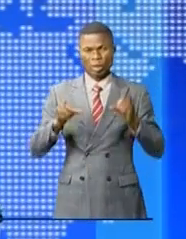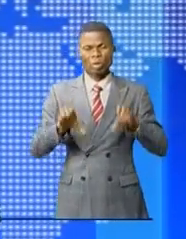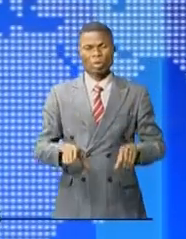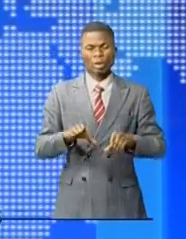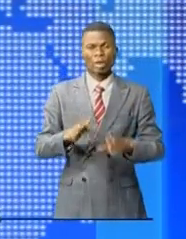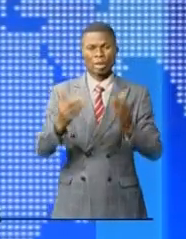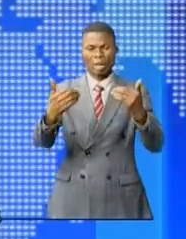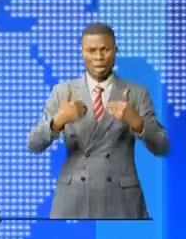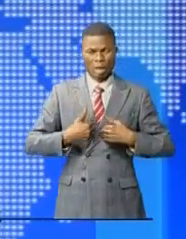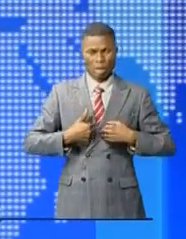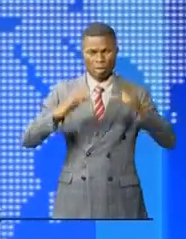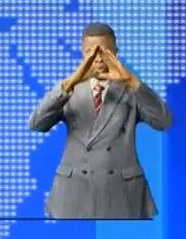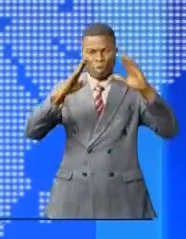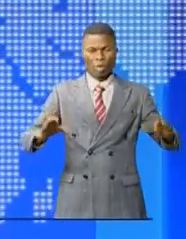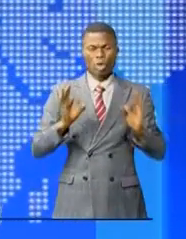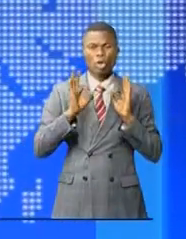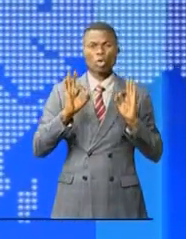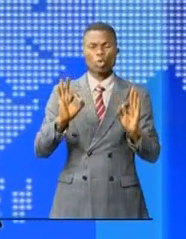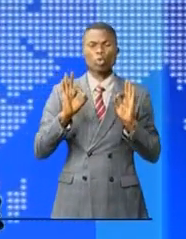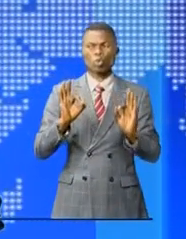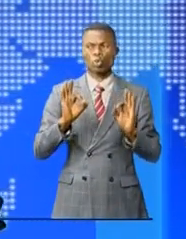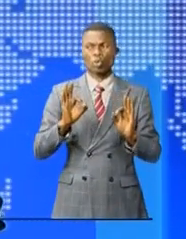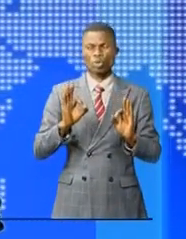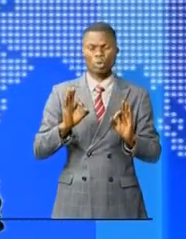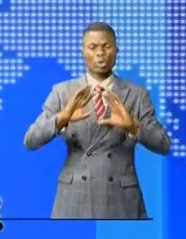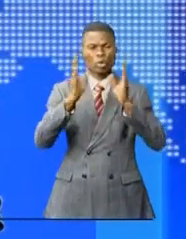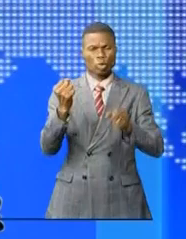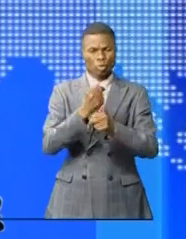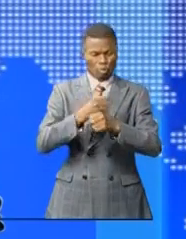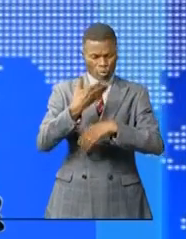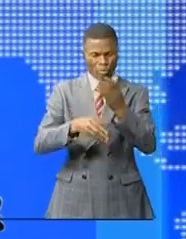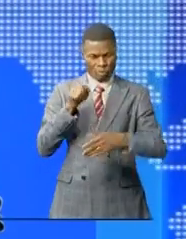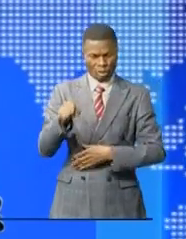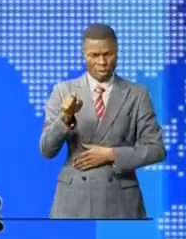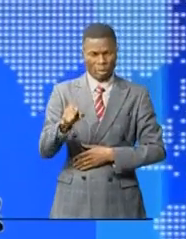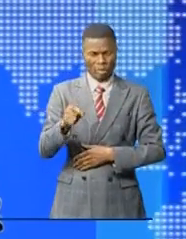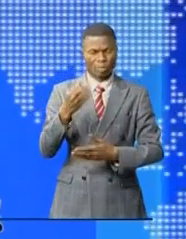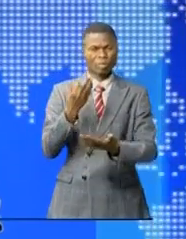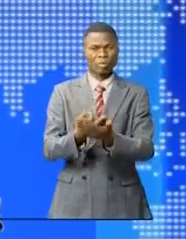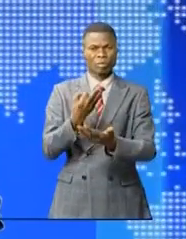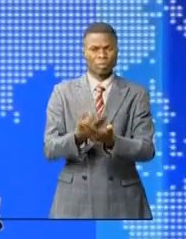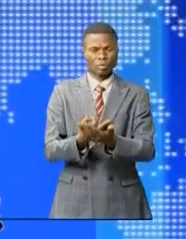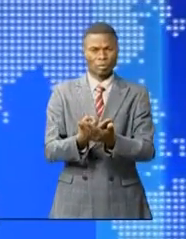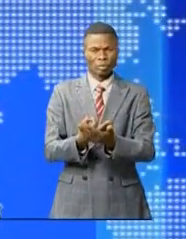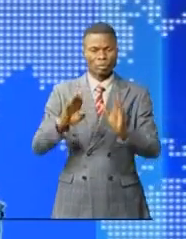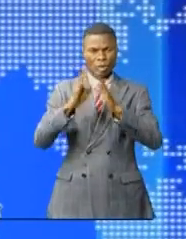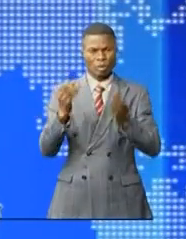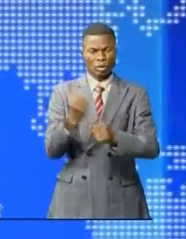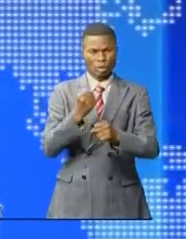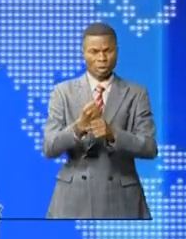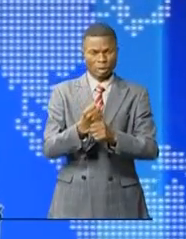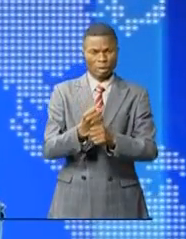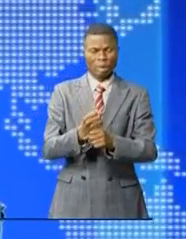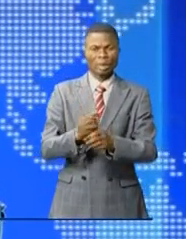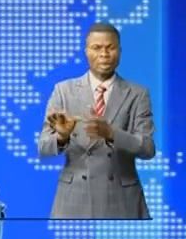aura un nouveau bâtiment devant abriter tous les services de finances, tous les services plutôt financés